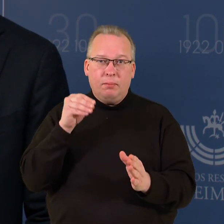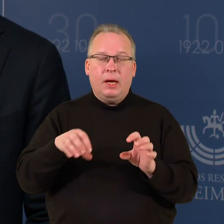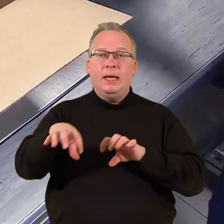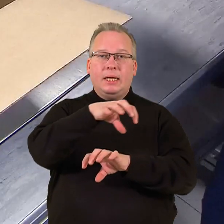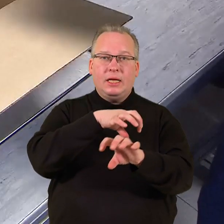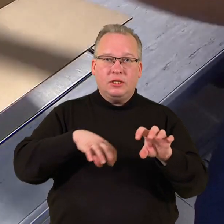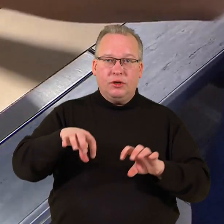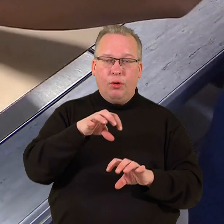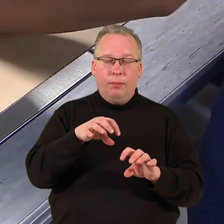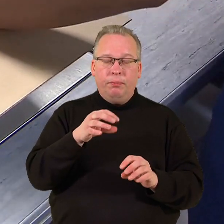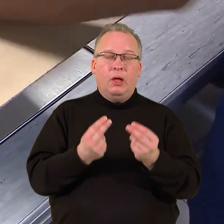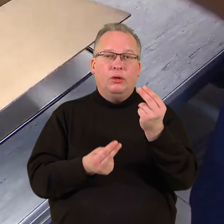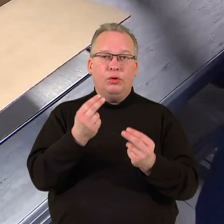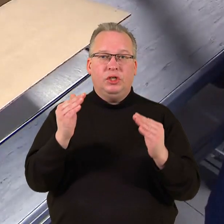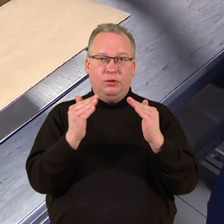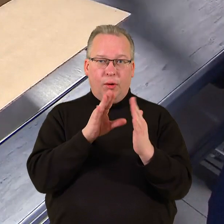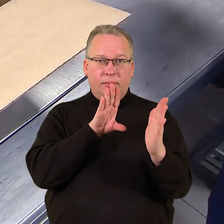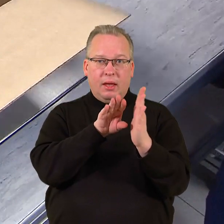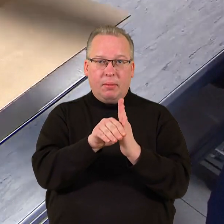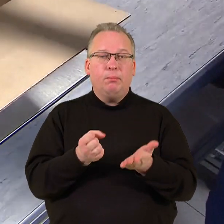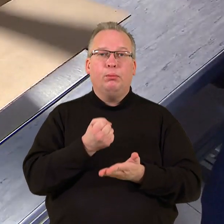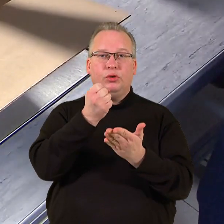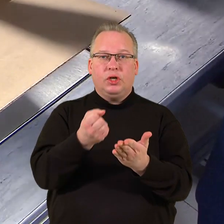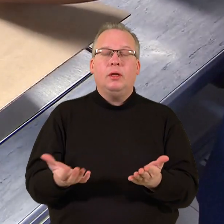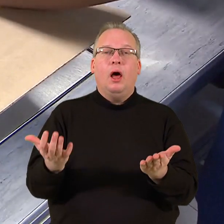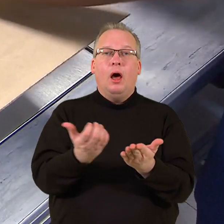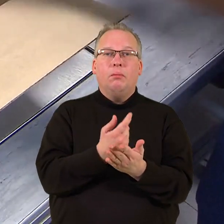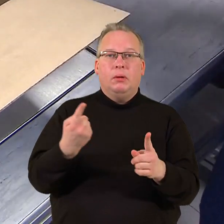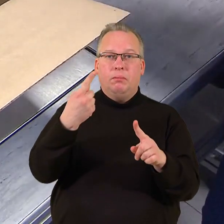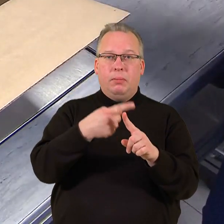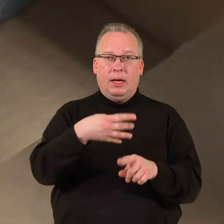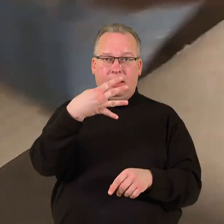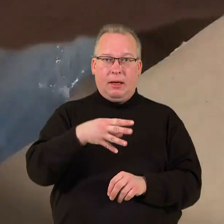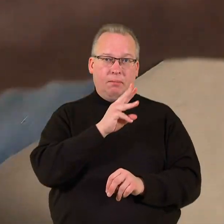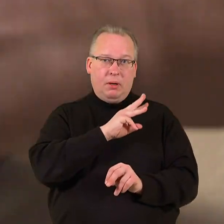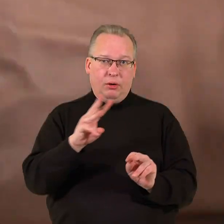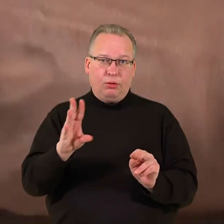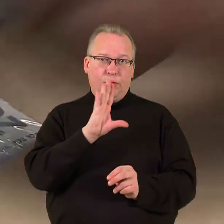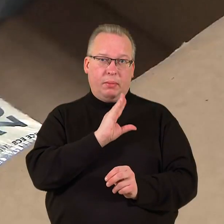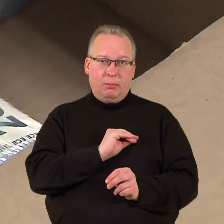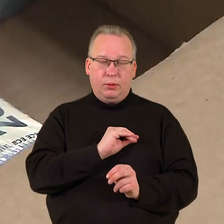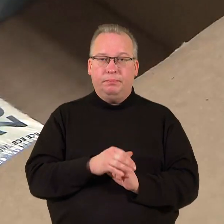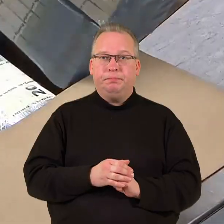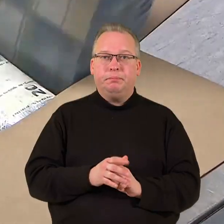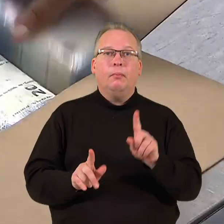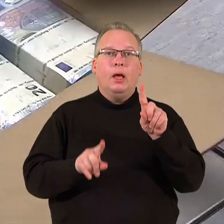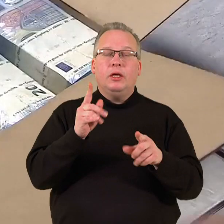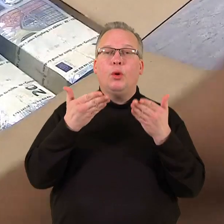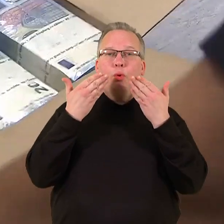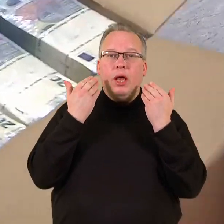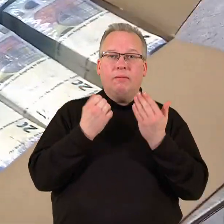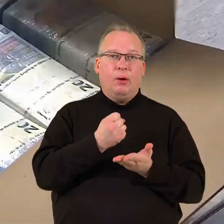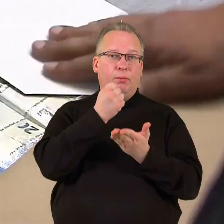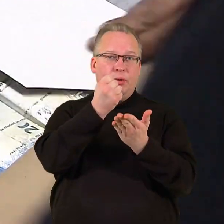lašimo namams, dėl ko atėnančiais metais biudžetas gaus papildomai maždaug 40 milijonų paimų. Jeigu lengvatos biudžetas